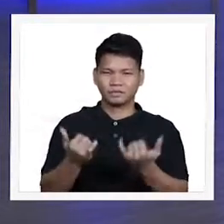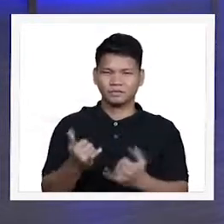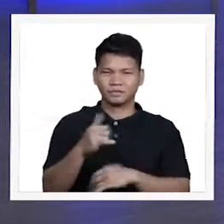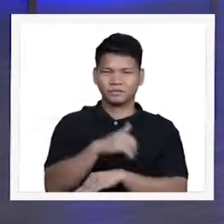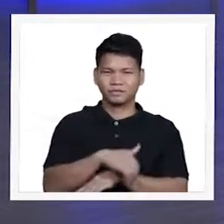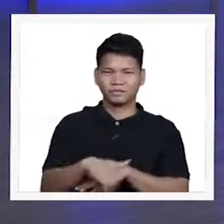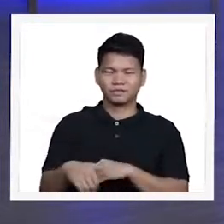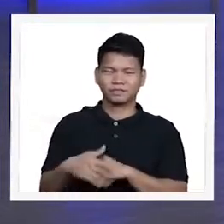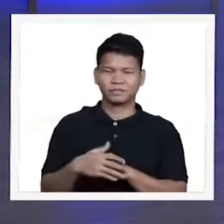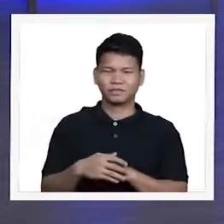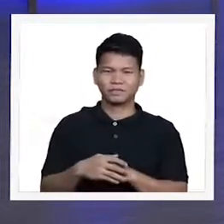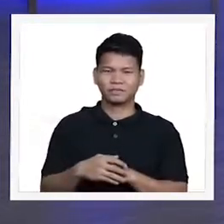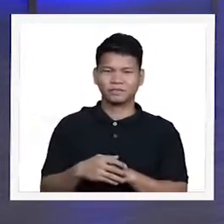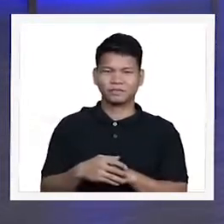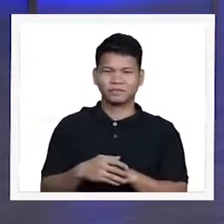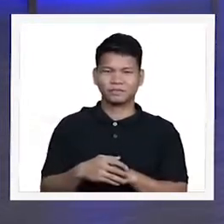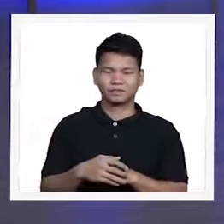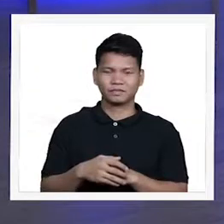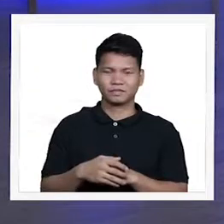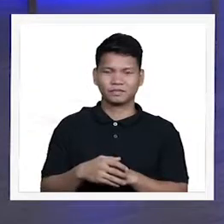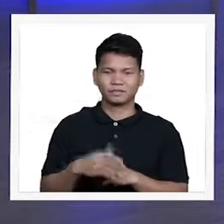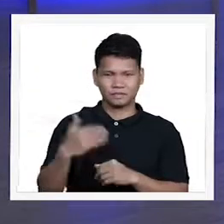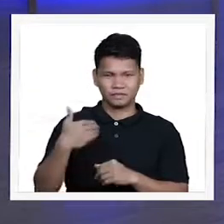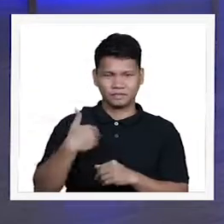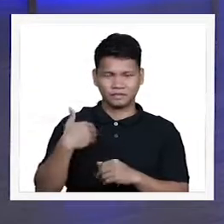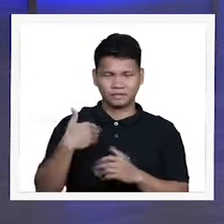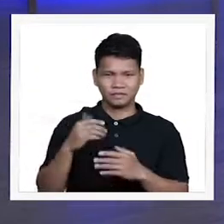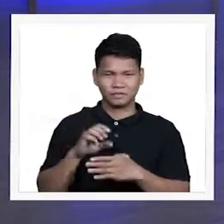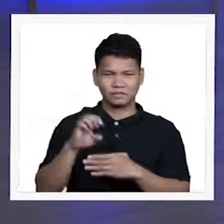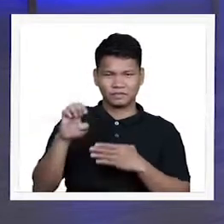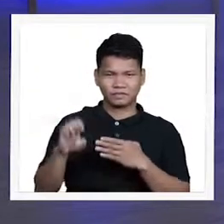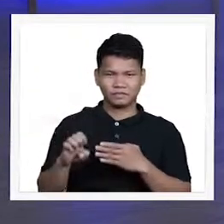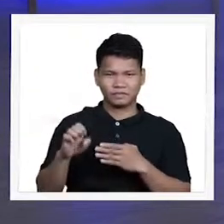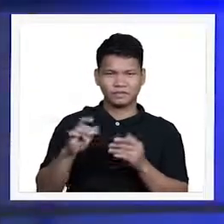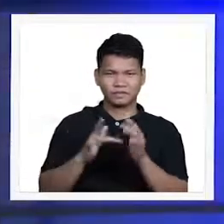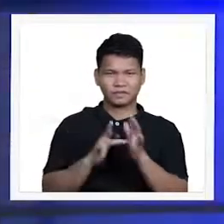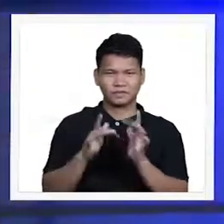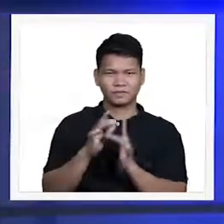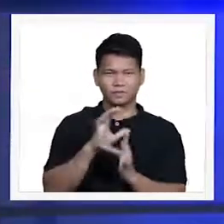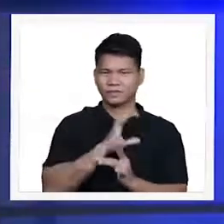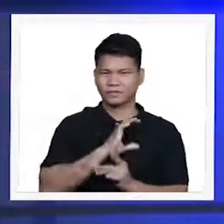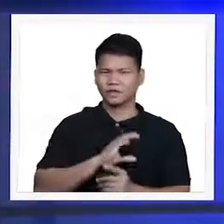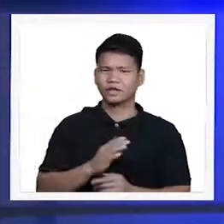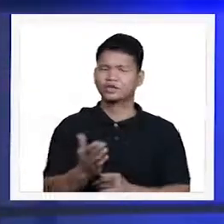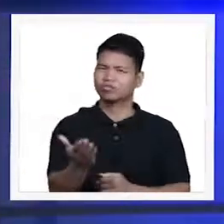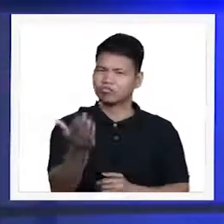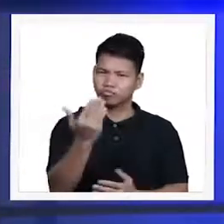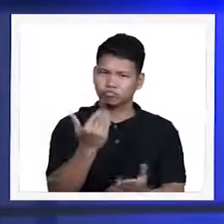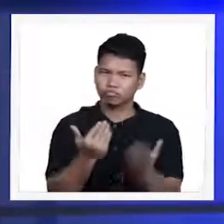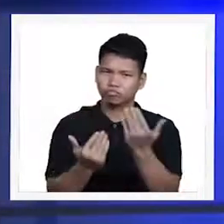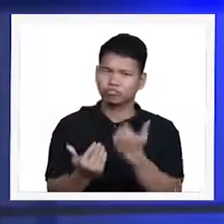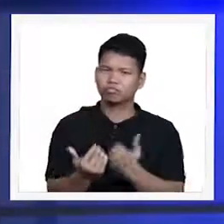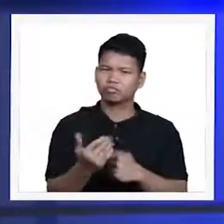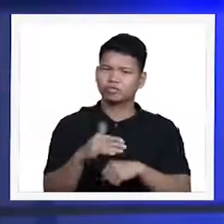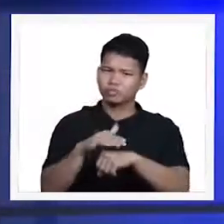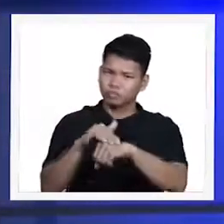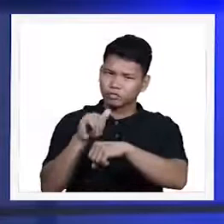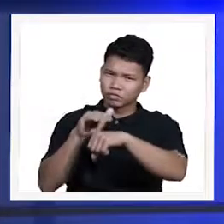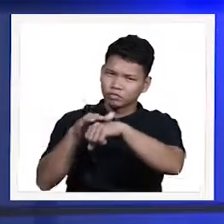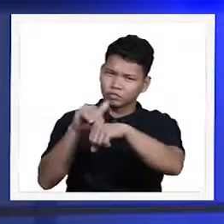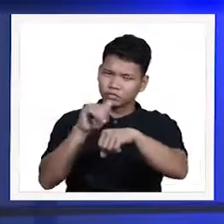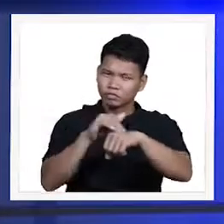kaibigan bago po tayo magtapos Jesus is calling us to trust